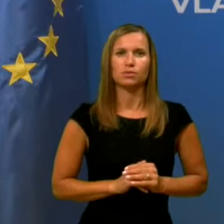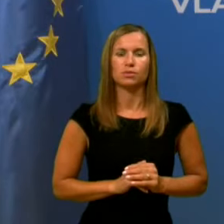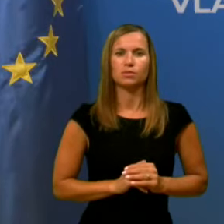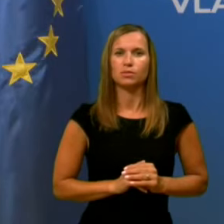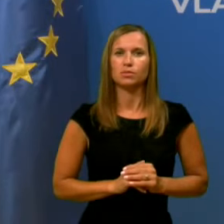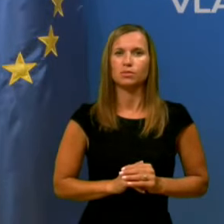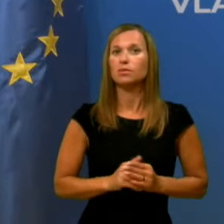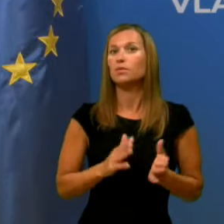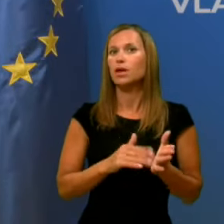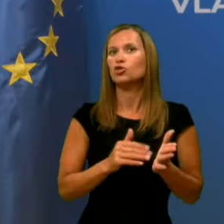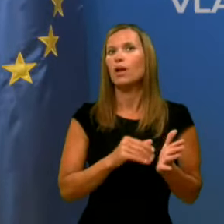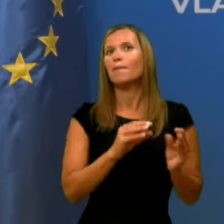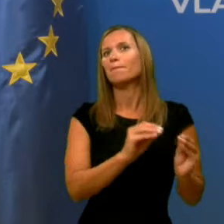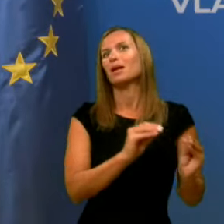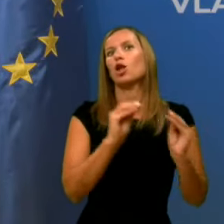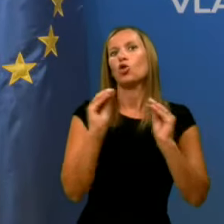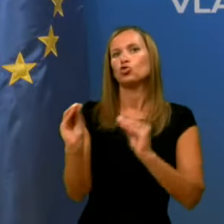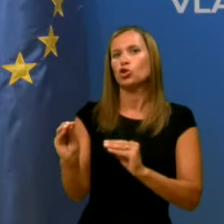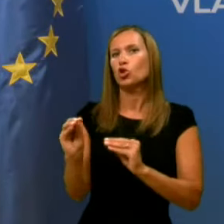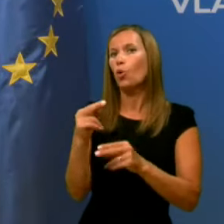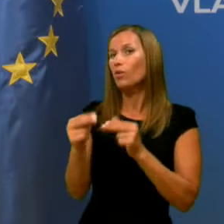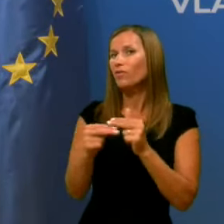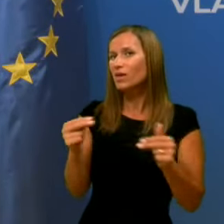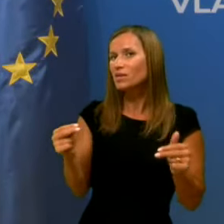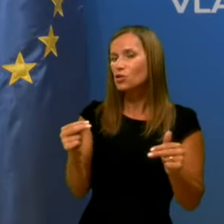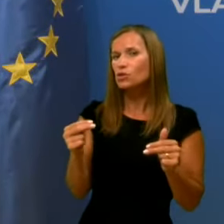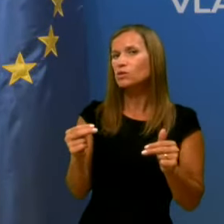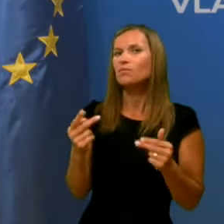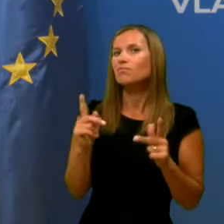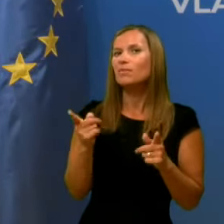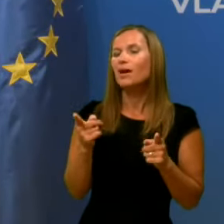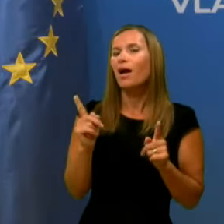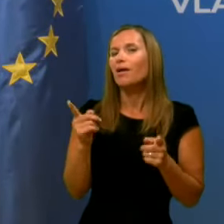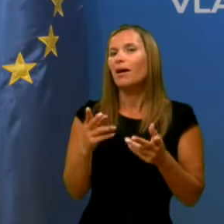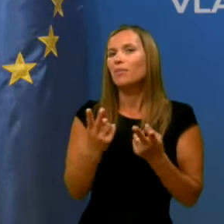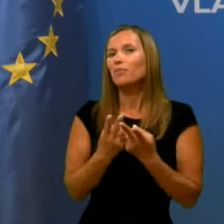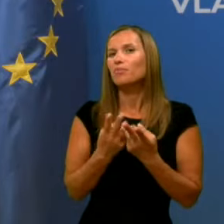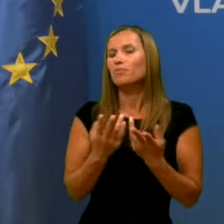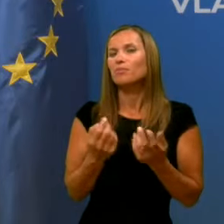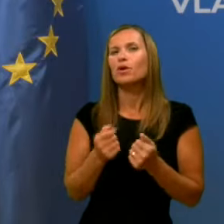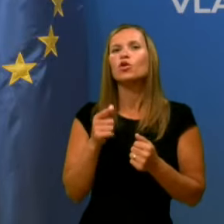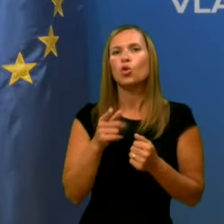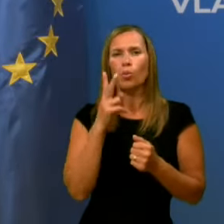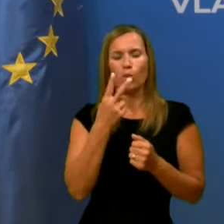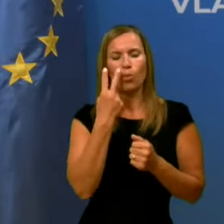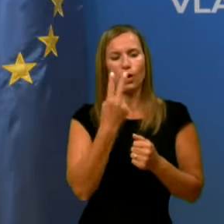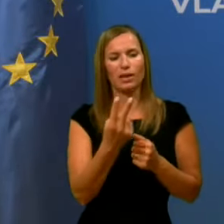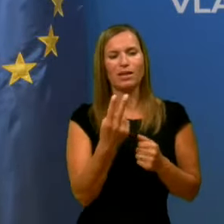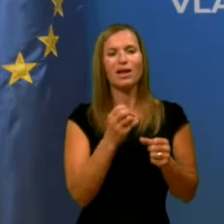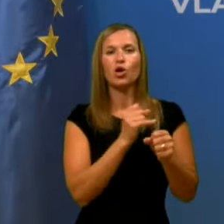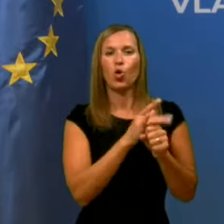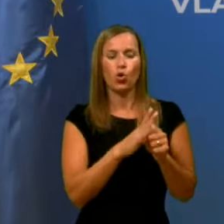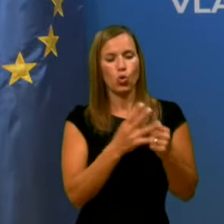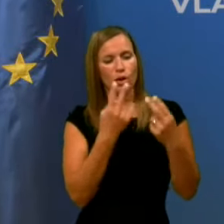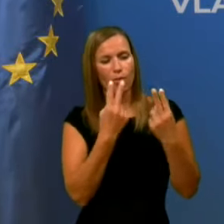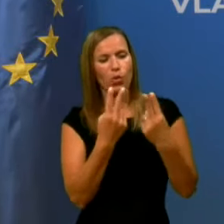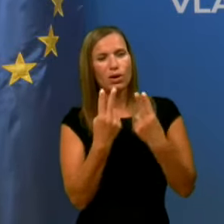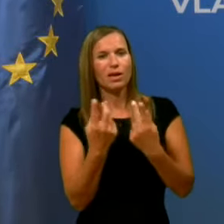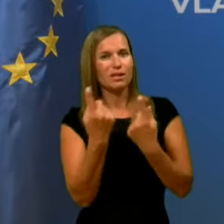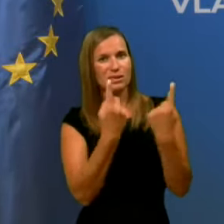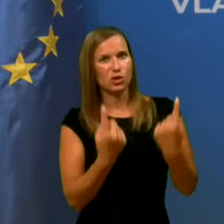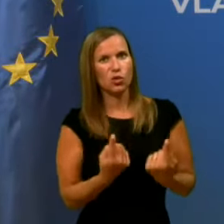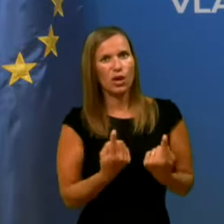kakšna preložitev obveznosti, lahko kot primer, date, kaj imate v mislih? Tu bomo ponovno pogledali, kot smo že, enkrat